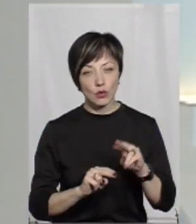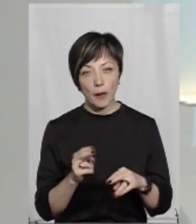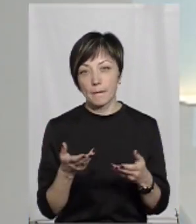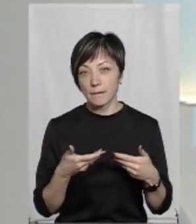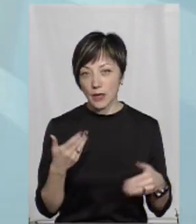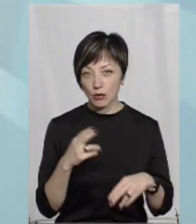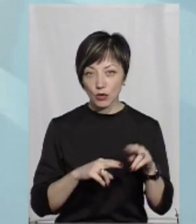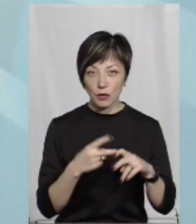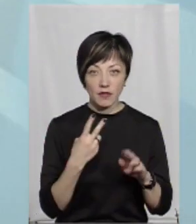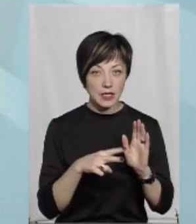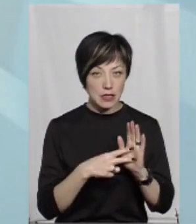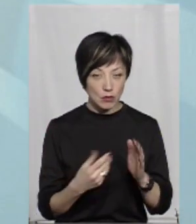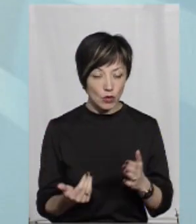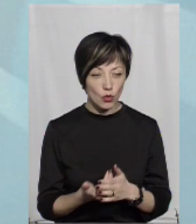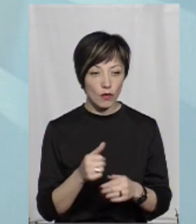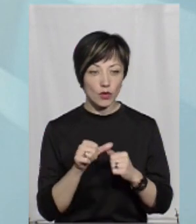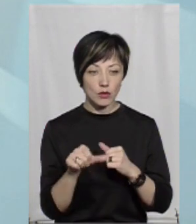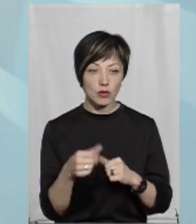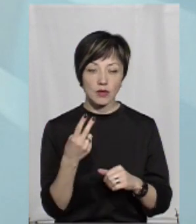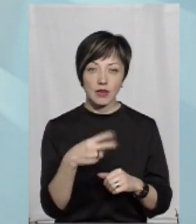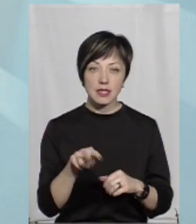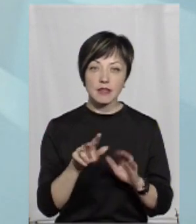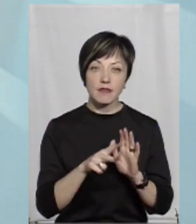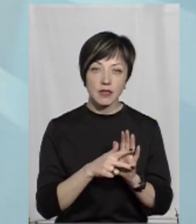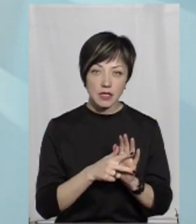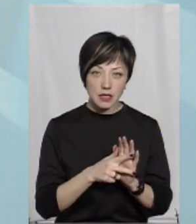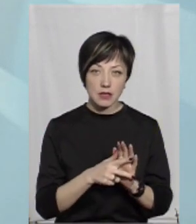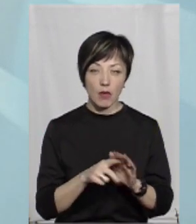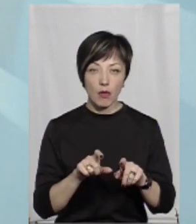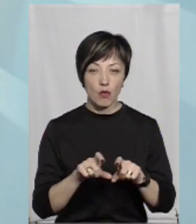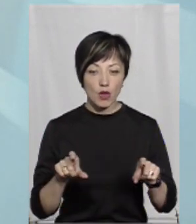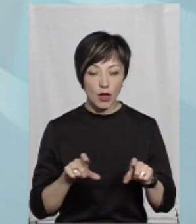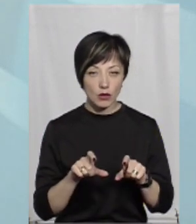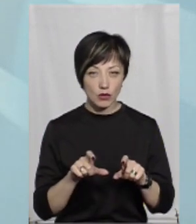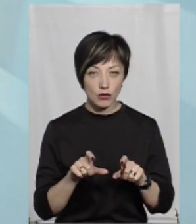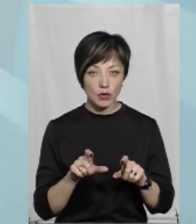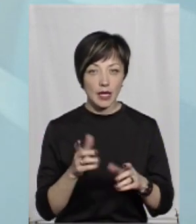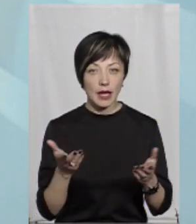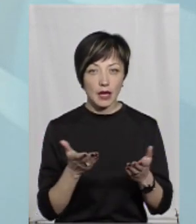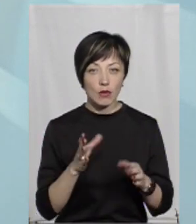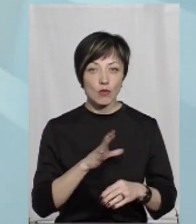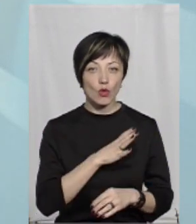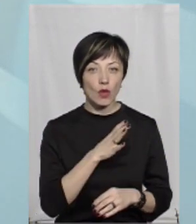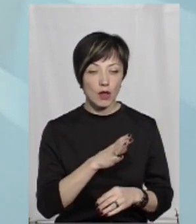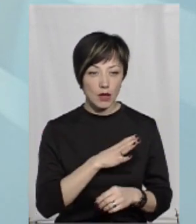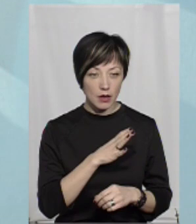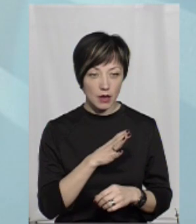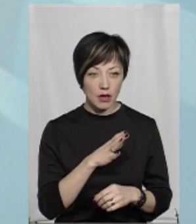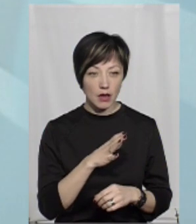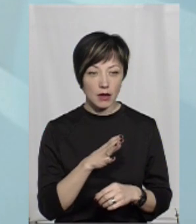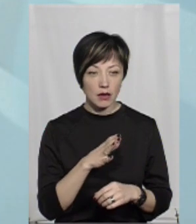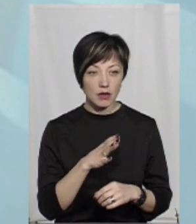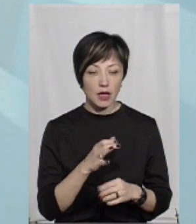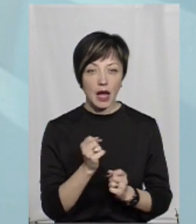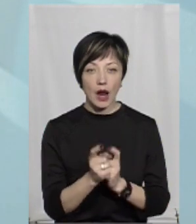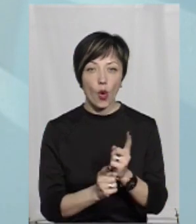Ні, ми будуємо 27 нових. Окрім того, ми ще 28 амбулаторій, ті, які були, але їх